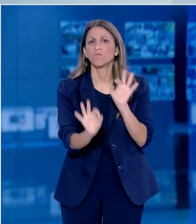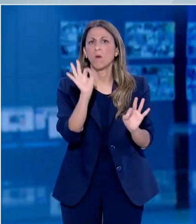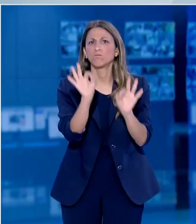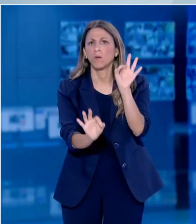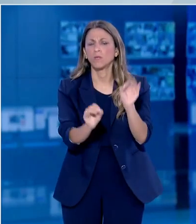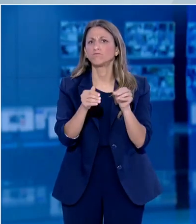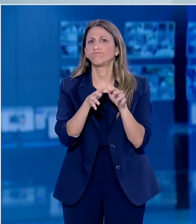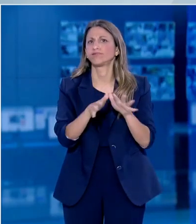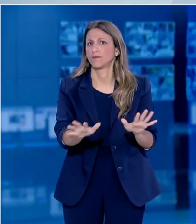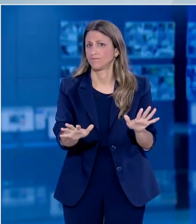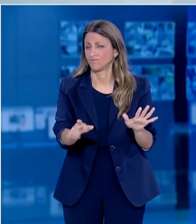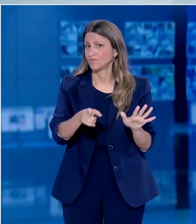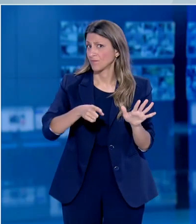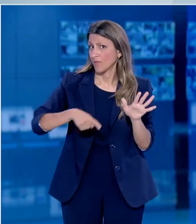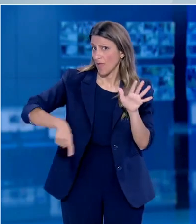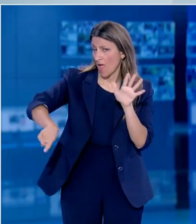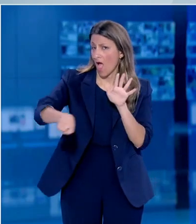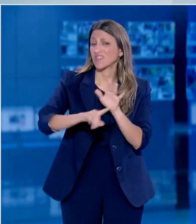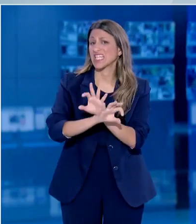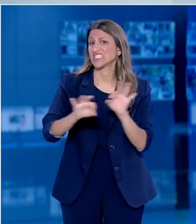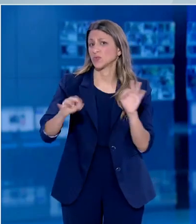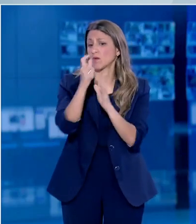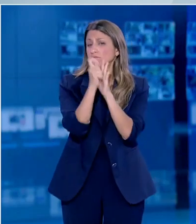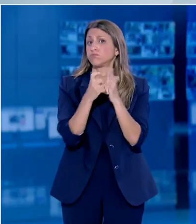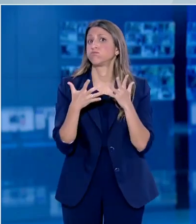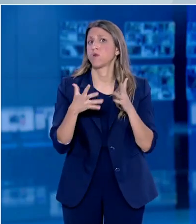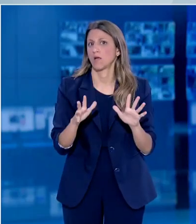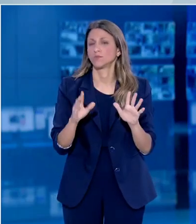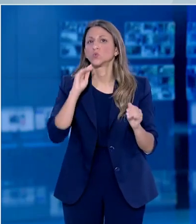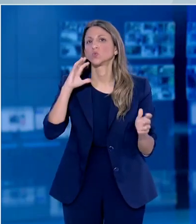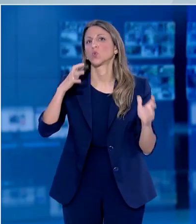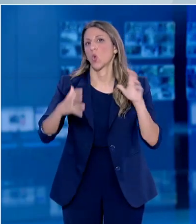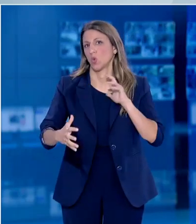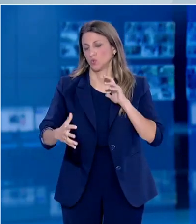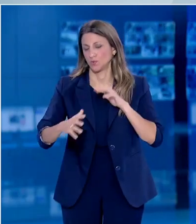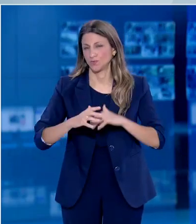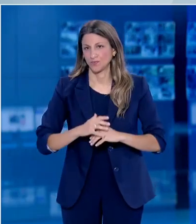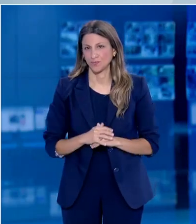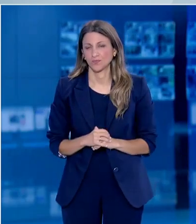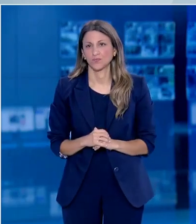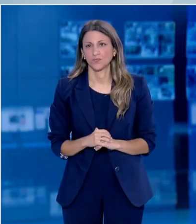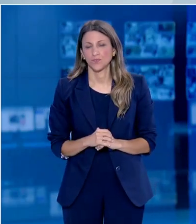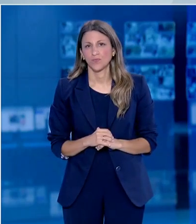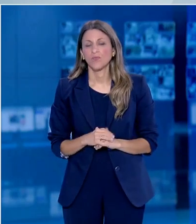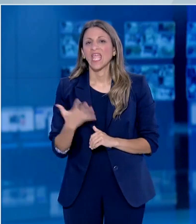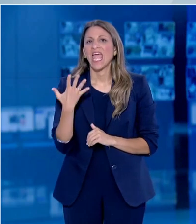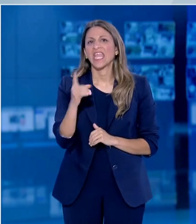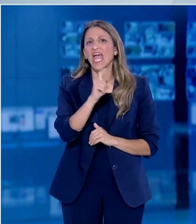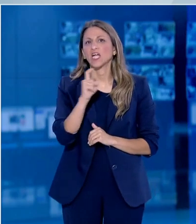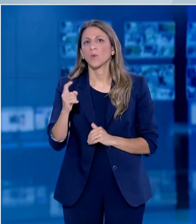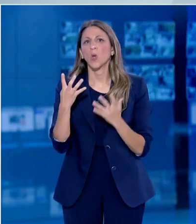του νέου κορονοϊού το οποίο έχουν εργαστηριακά επιβεβαιωθεί έχουν καταγραφεί σε παγκόσμιο επίπεδο. Περισσότερο από 1